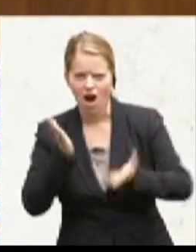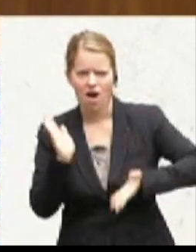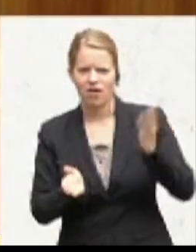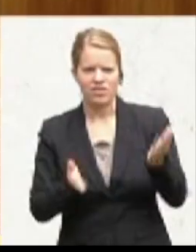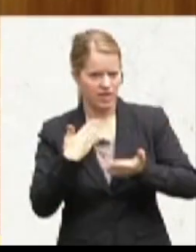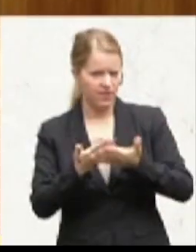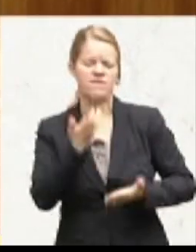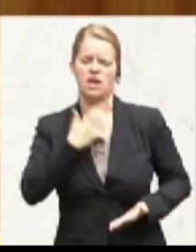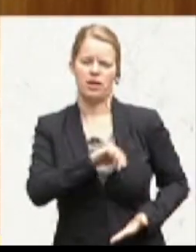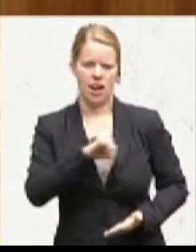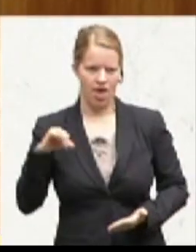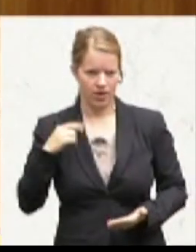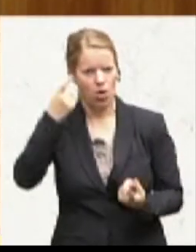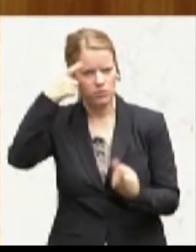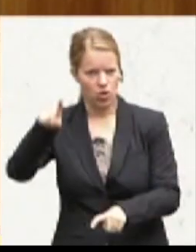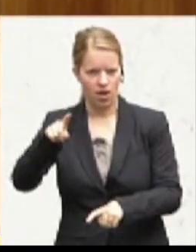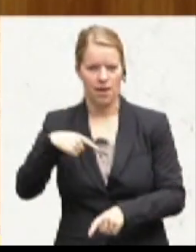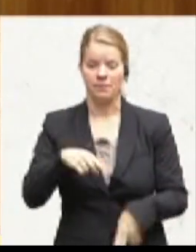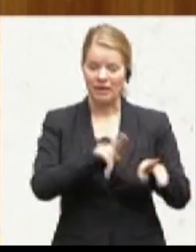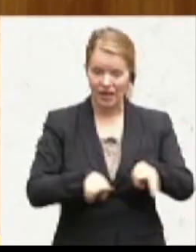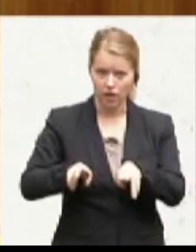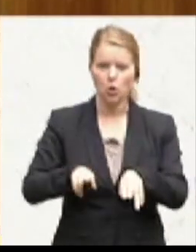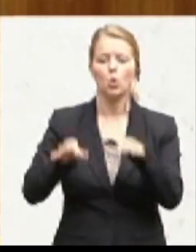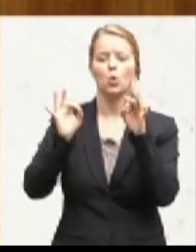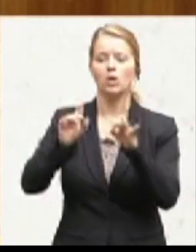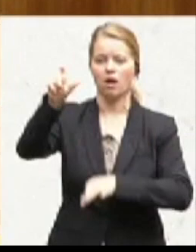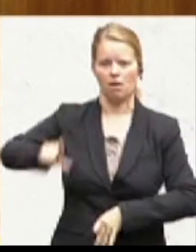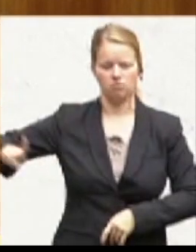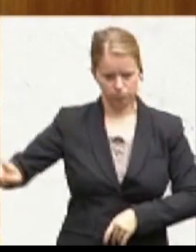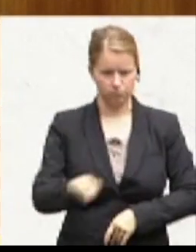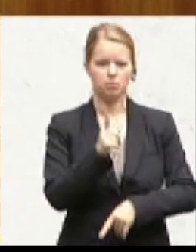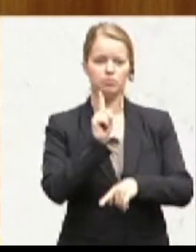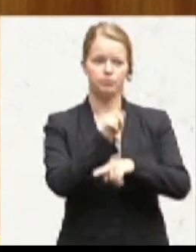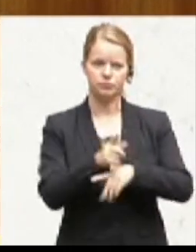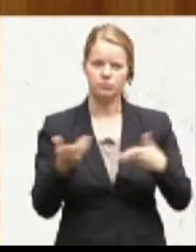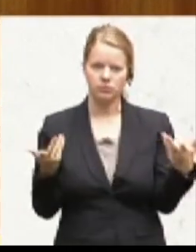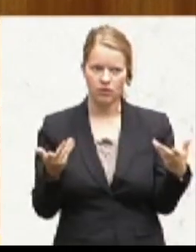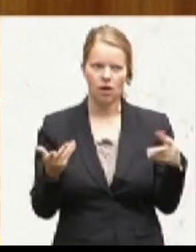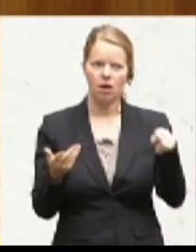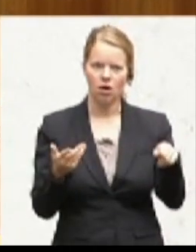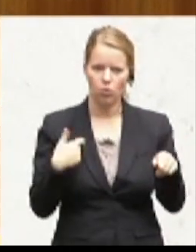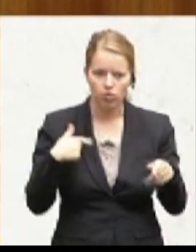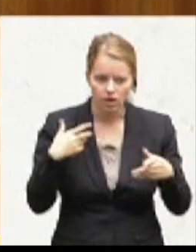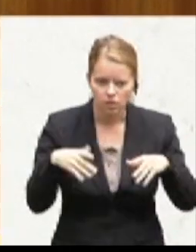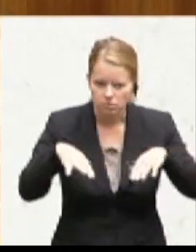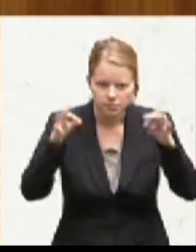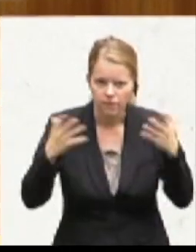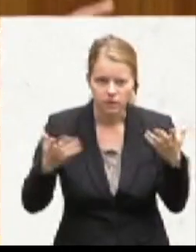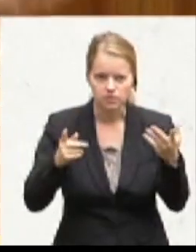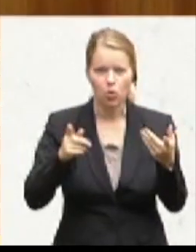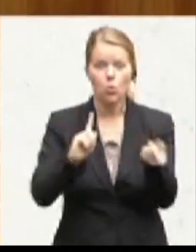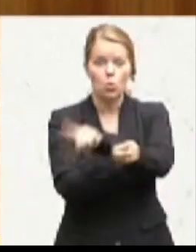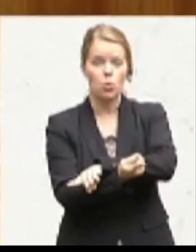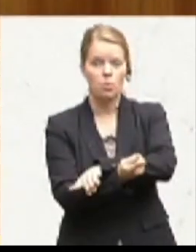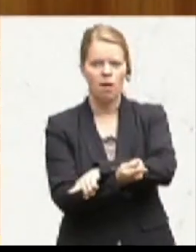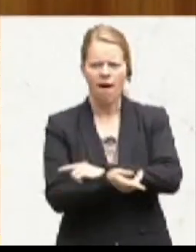Gutachter, der kommt zum völlig anderen Ergebnis. Die Sache ist genau umgekehrt. Die Frau ist gewalttätig gewesen gegen die Kinder. Aber für Sie ist das die arme Frau. Das